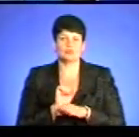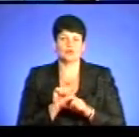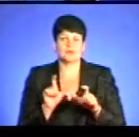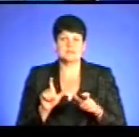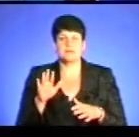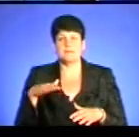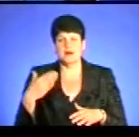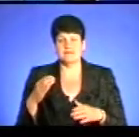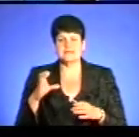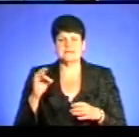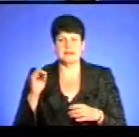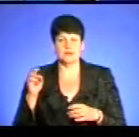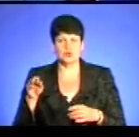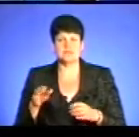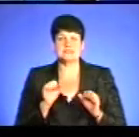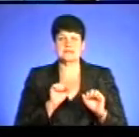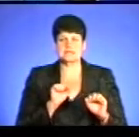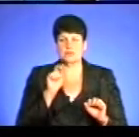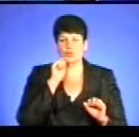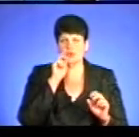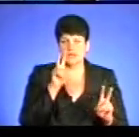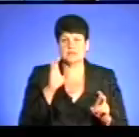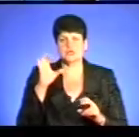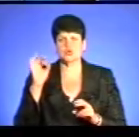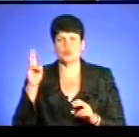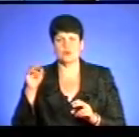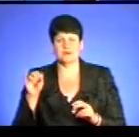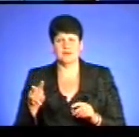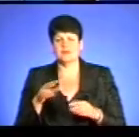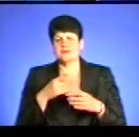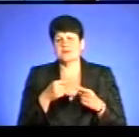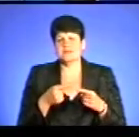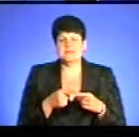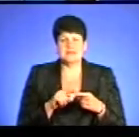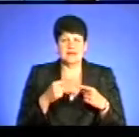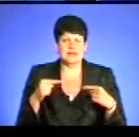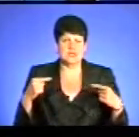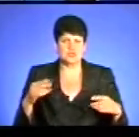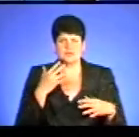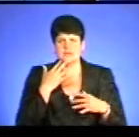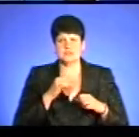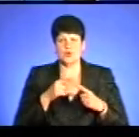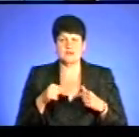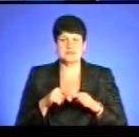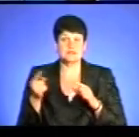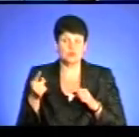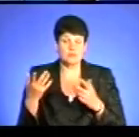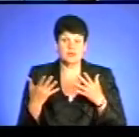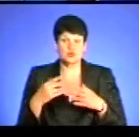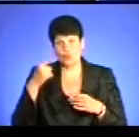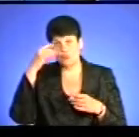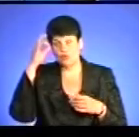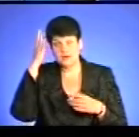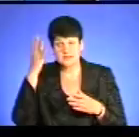Організація «Правий сектор», це «Захисник України», це організація «Сокіл», це ряд інших націоналістичних організацій Тернополі. І якщо поліція